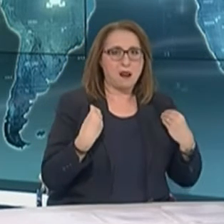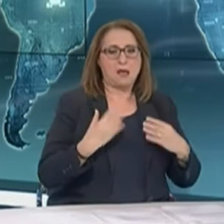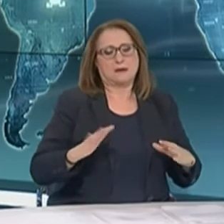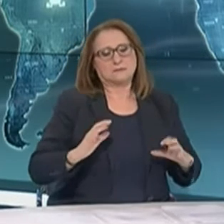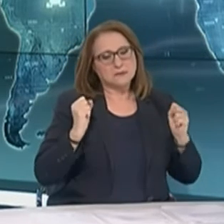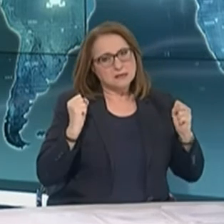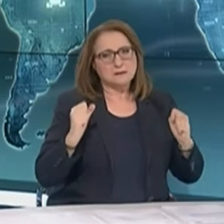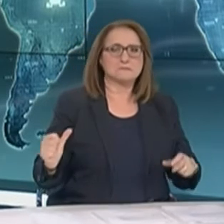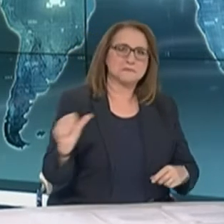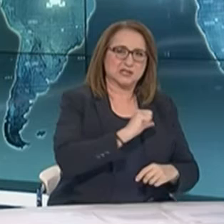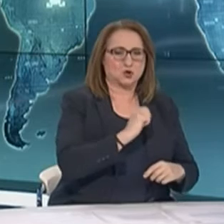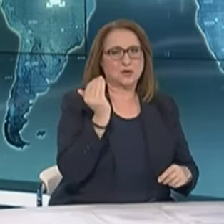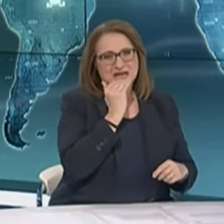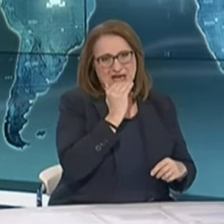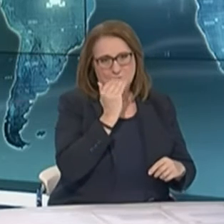θεραπεία.